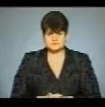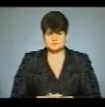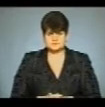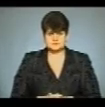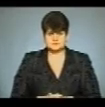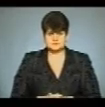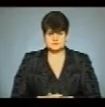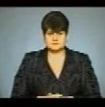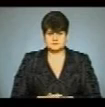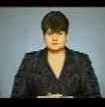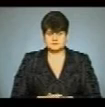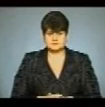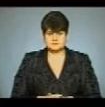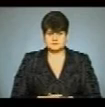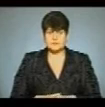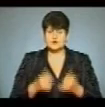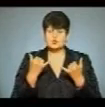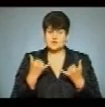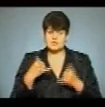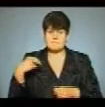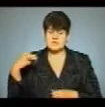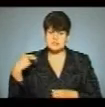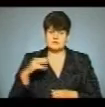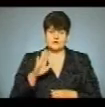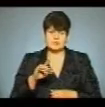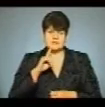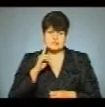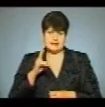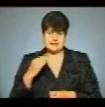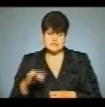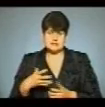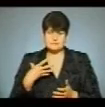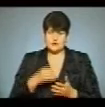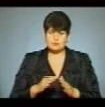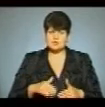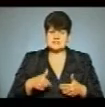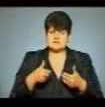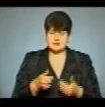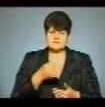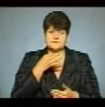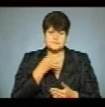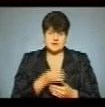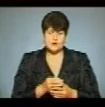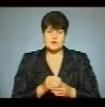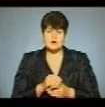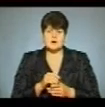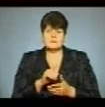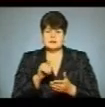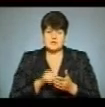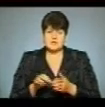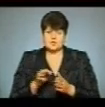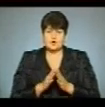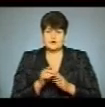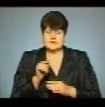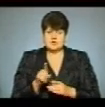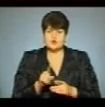Тернопільщина. Сьогодні президент Володимир Зеленський у своєму зверненні заявив, що питання про те, що іноземці